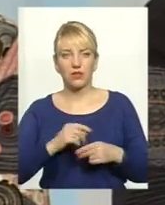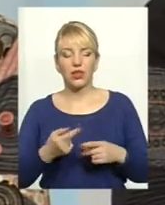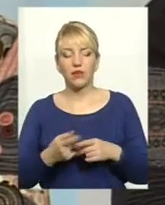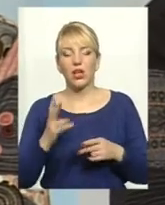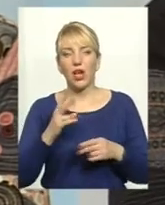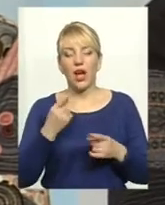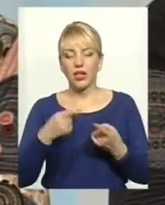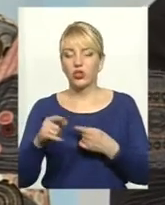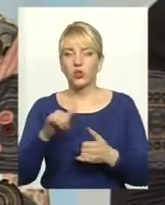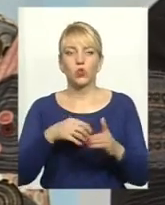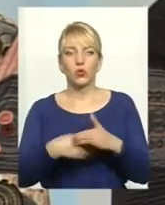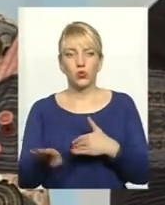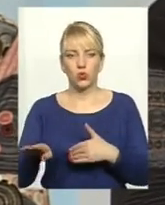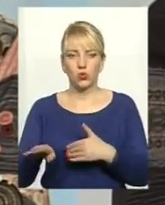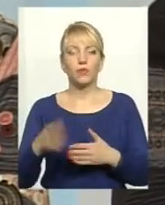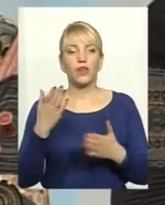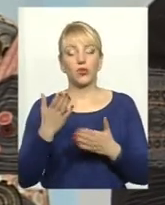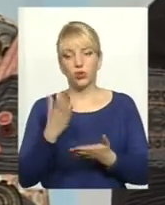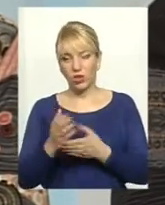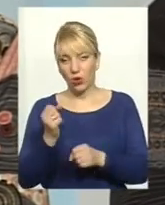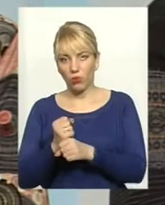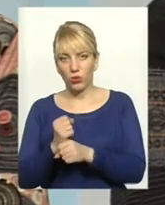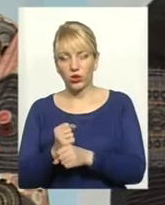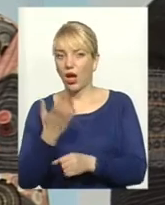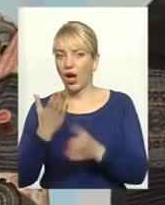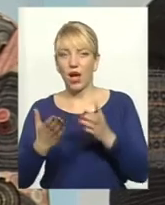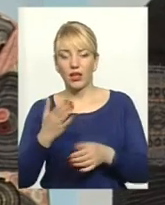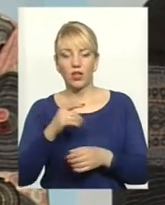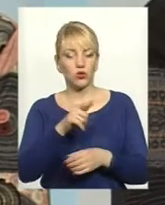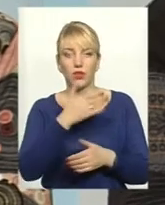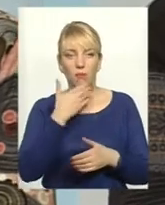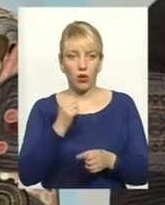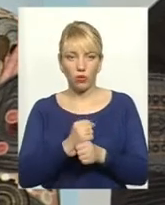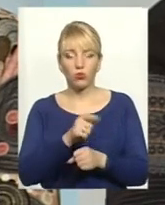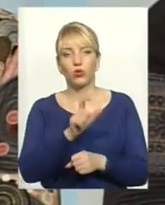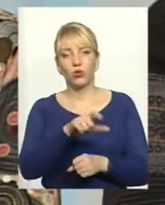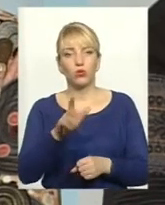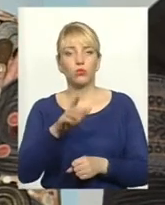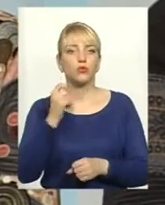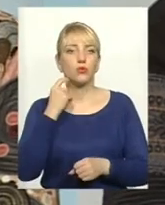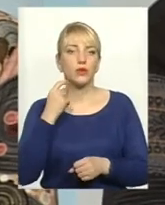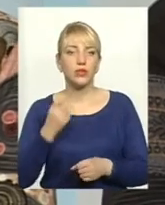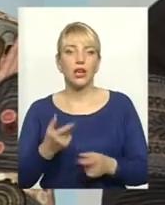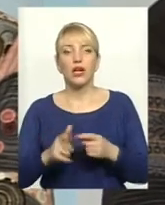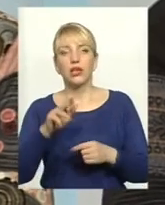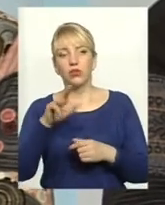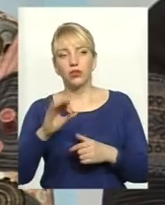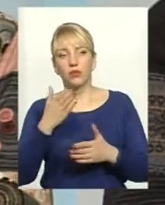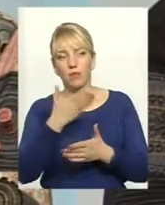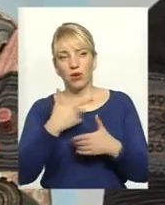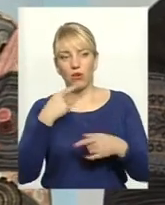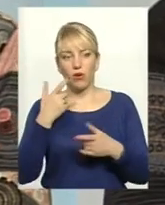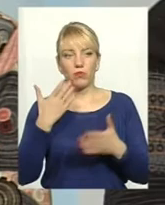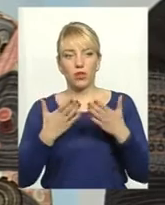кудись змушені піти. В кращому разі, якщо є робота, а в іншому разі, вони можуть спитися, тому що роботи немає. І нам, коли ми говоримо про